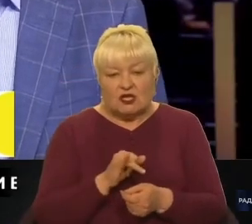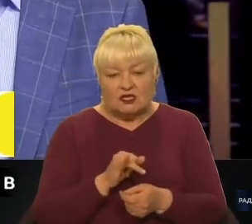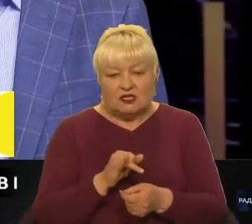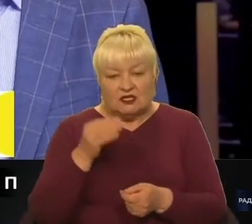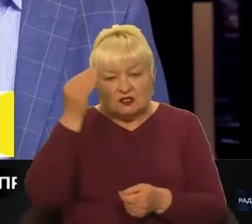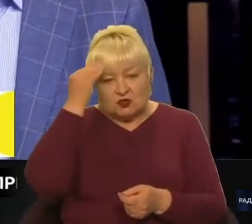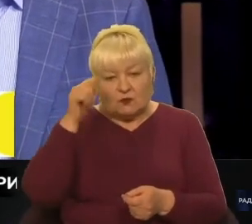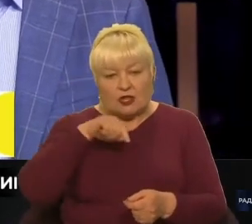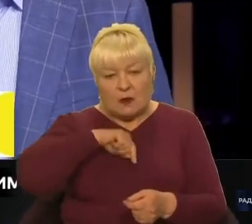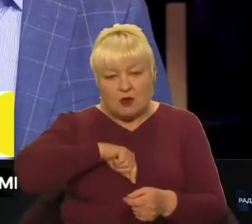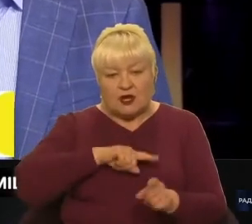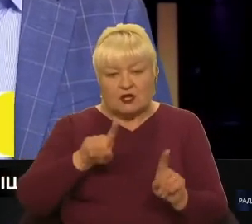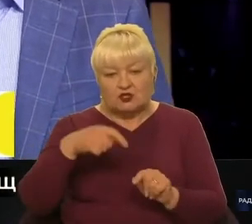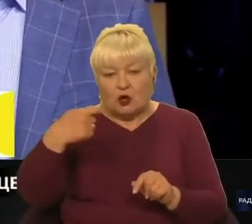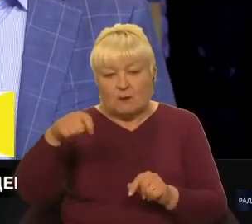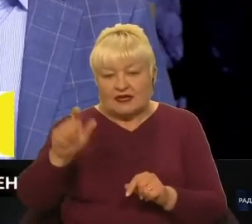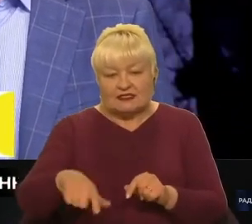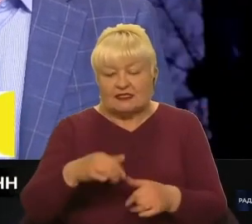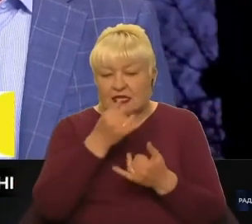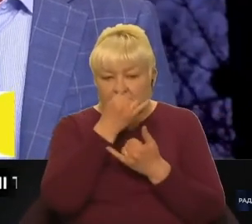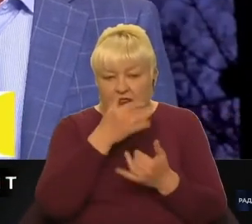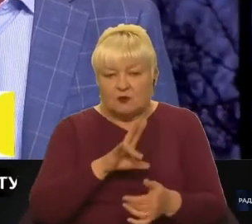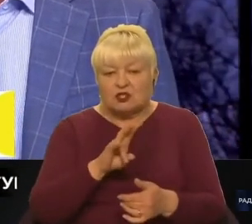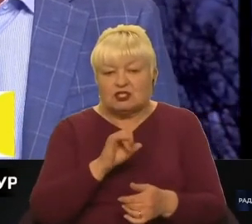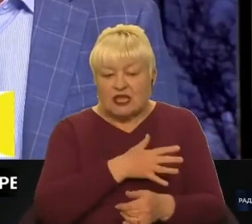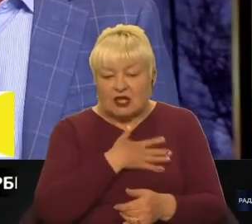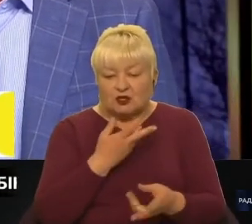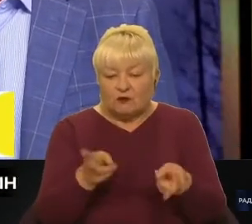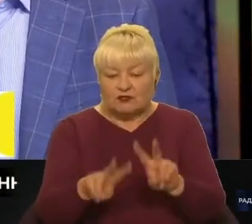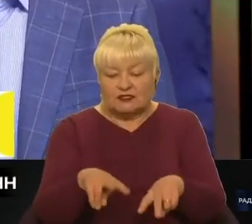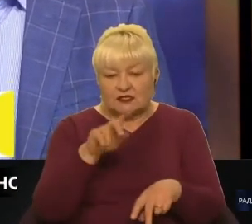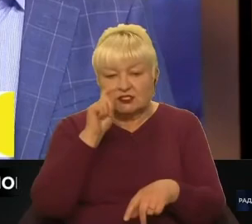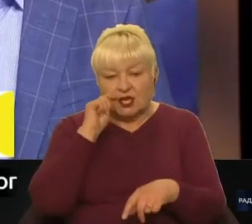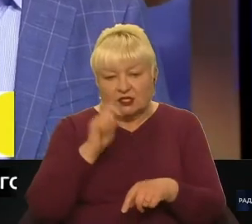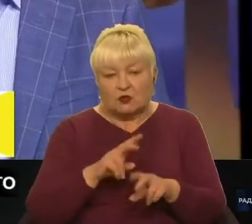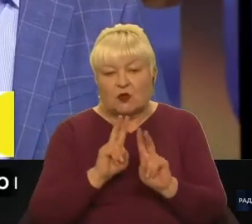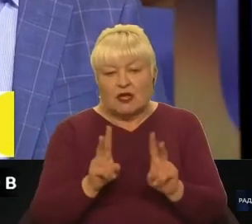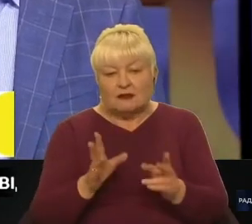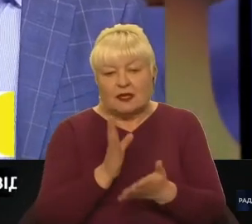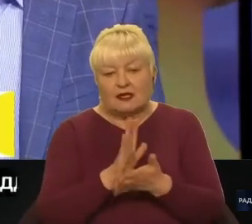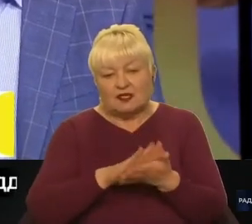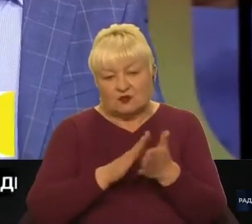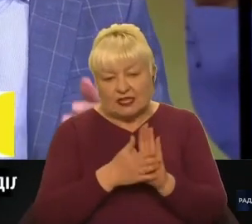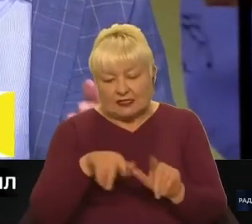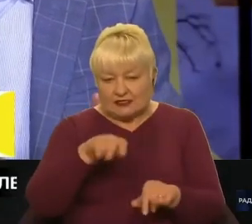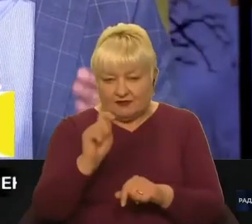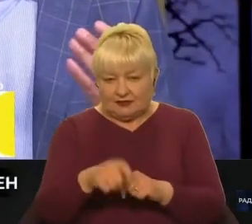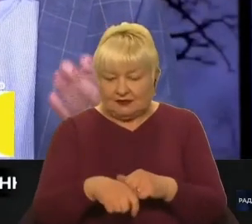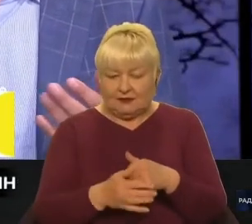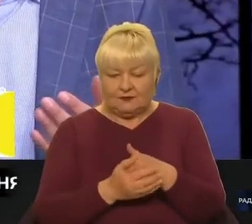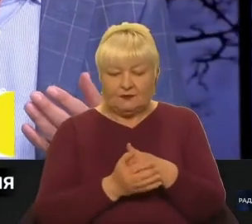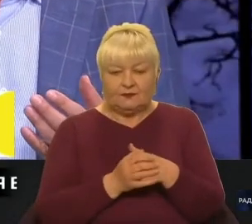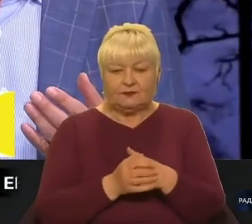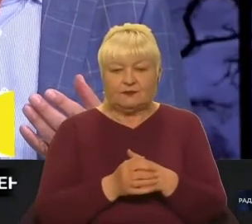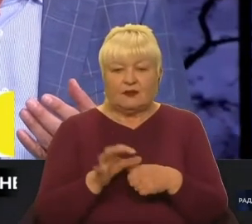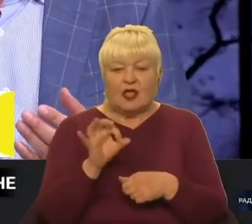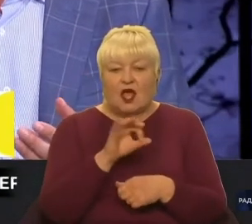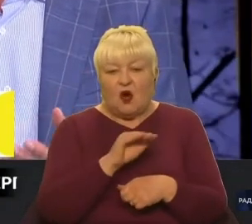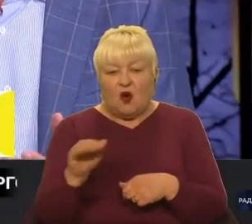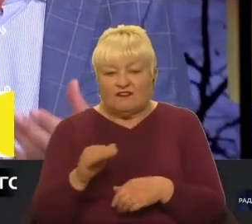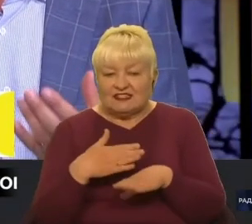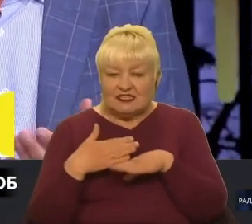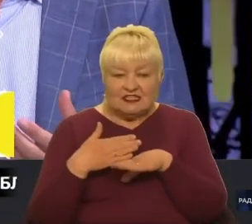президент не може залишати надовгу країну, яка перебуває у стані війни. Тому офіційний